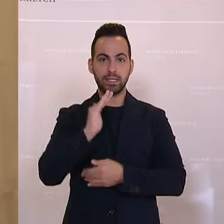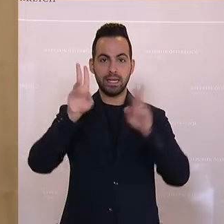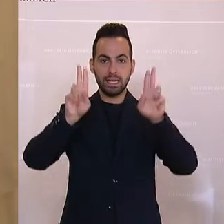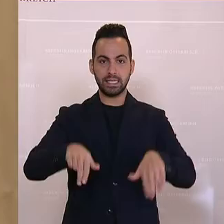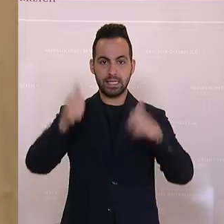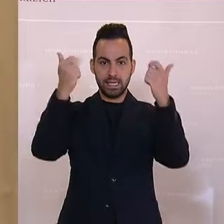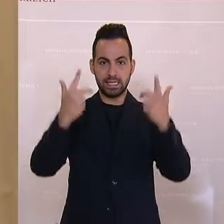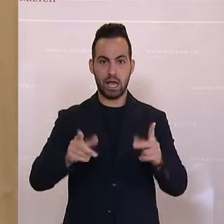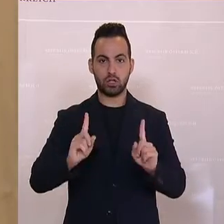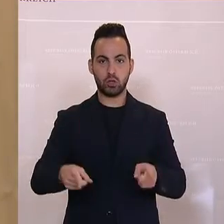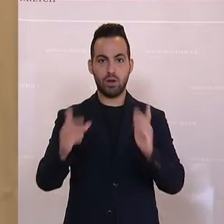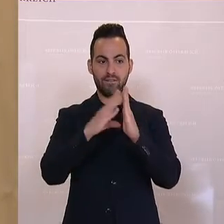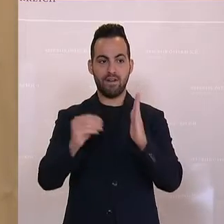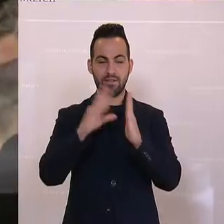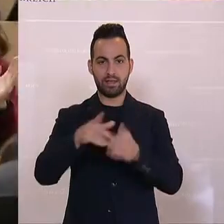verwenden.